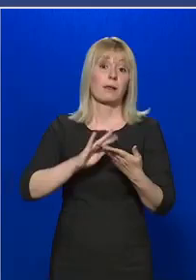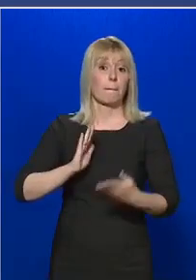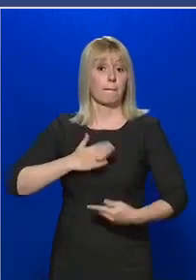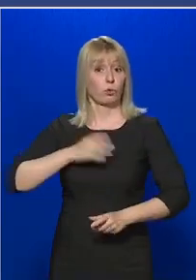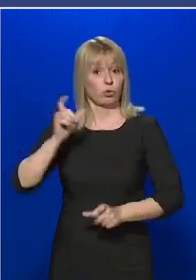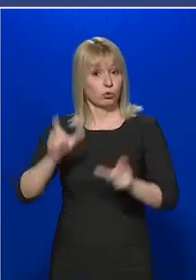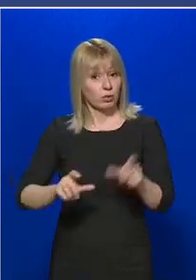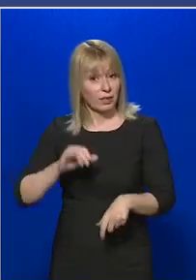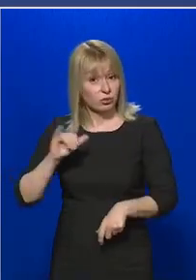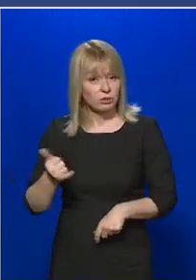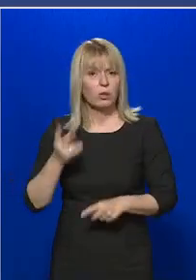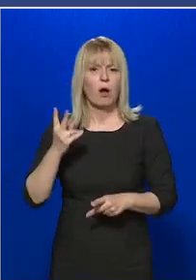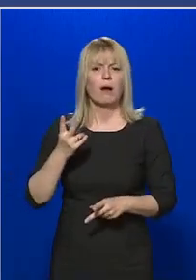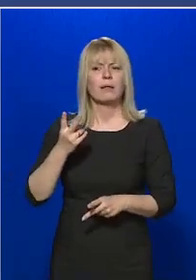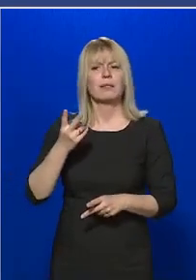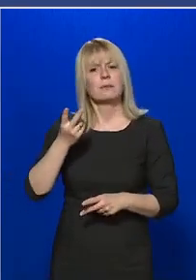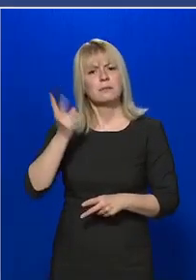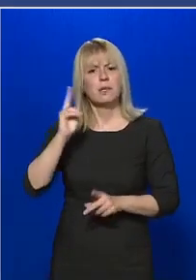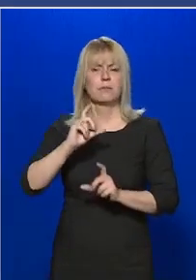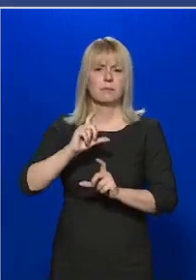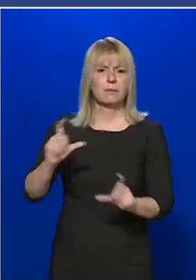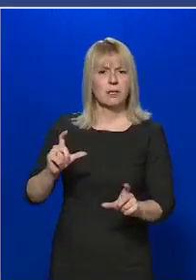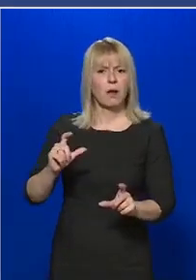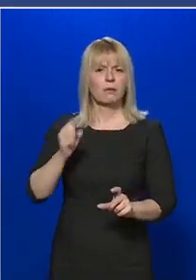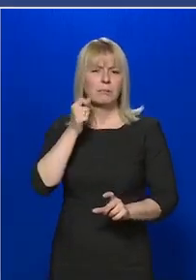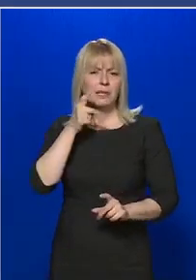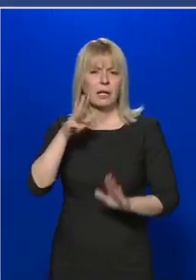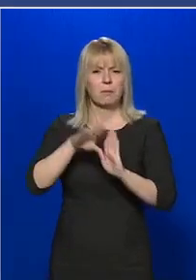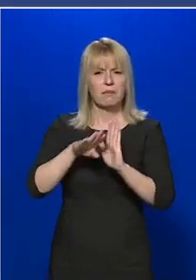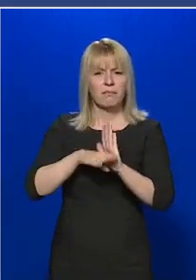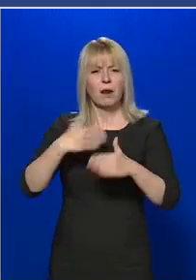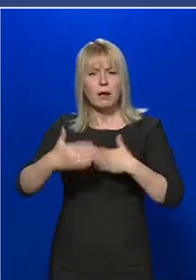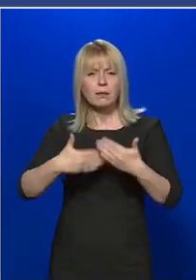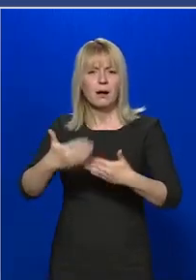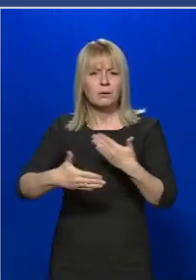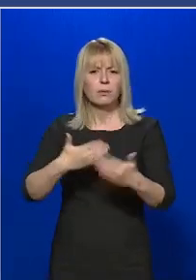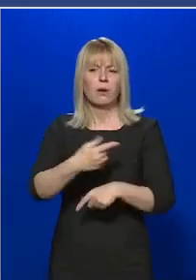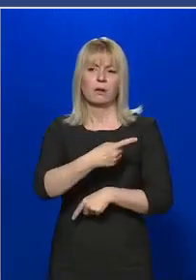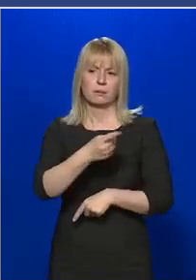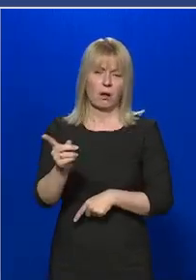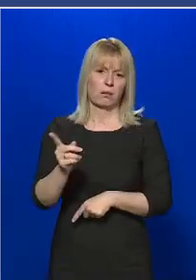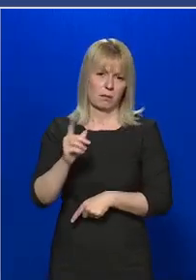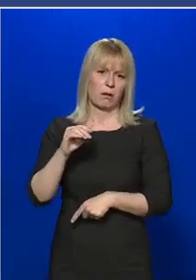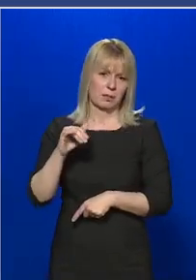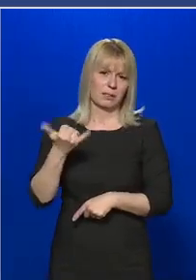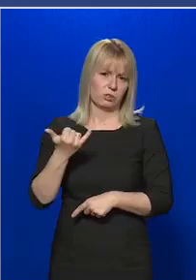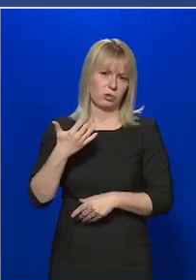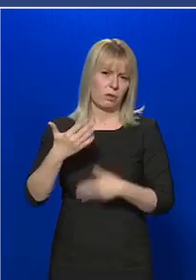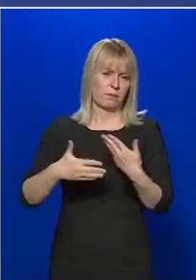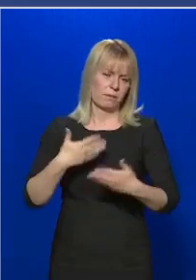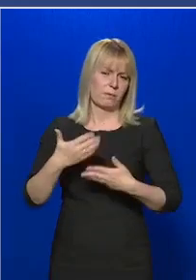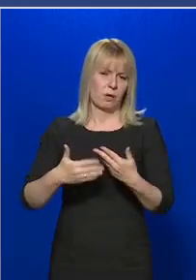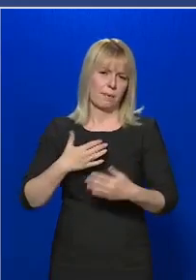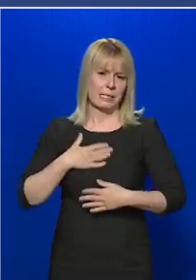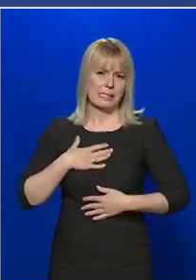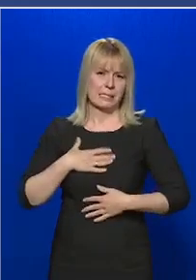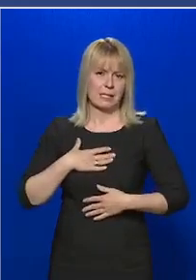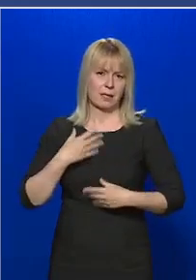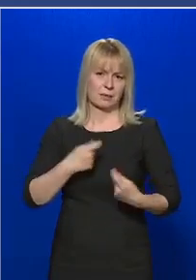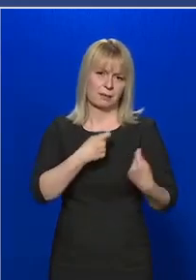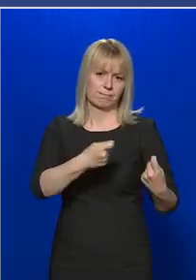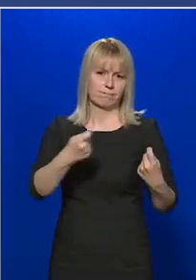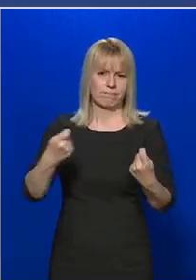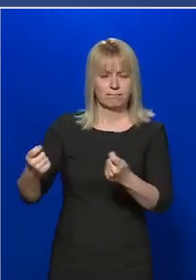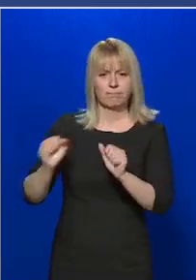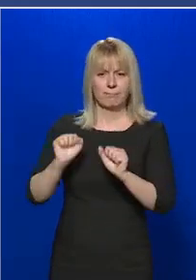tehát akik hivatásszerűen gyakorolják a napi feladataikat, annak folyamán szeretnék annak során